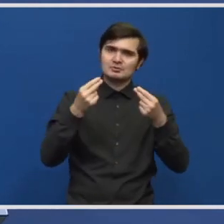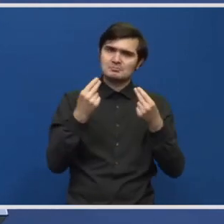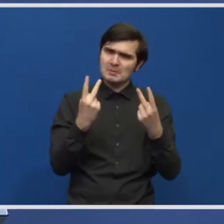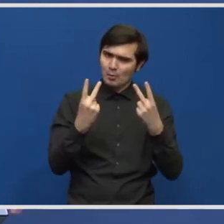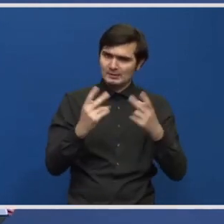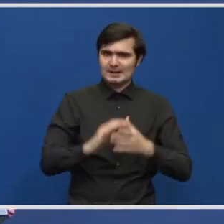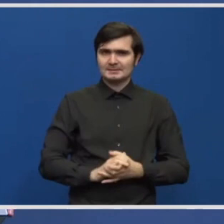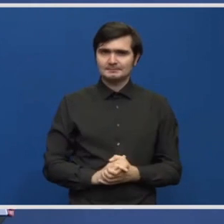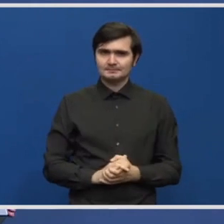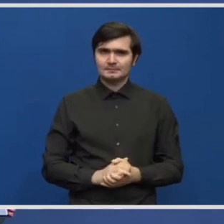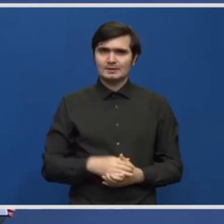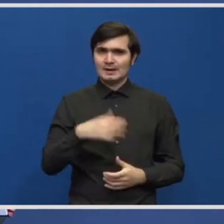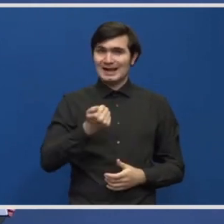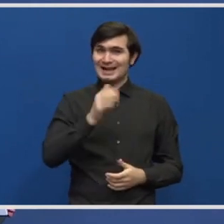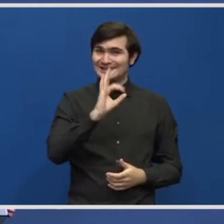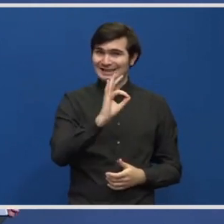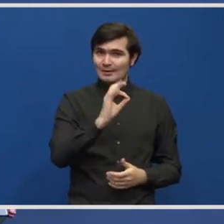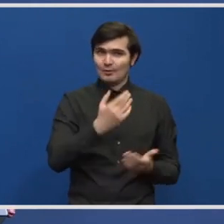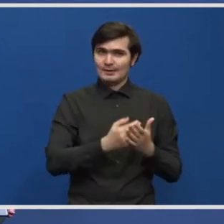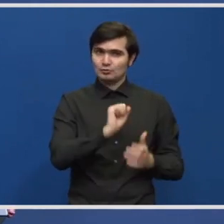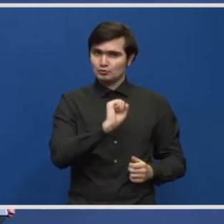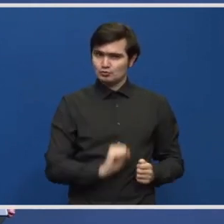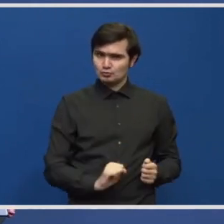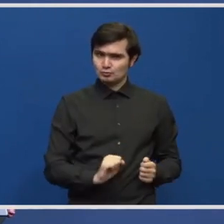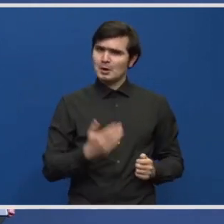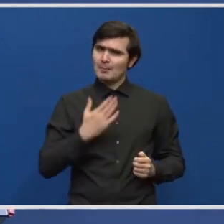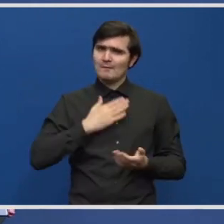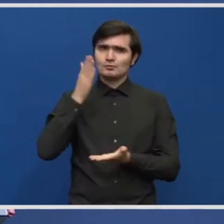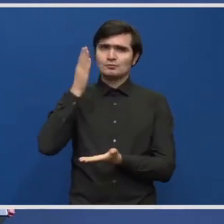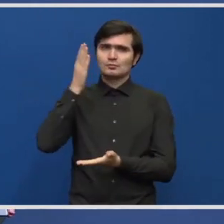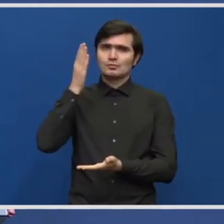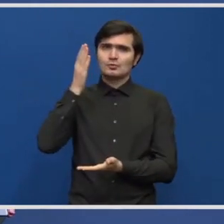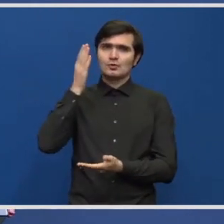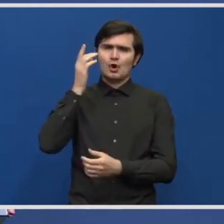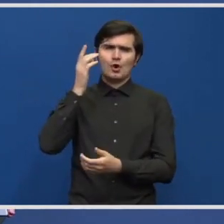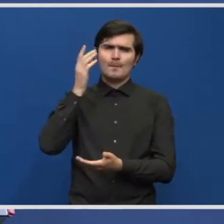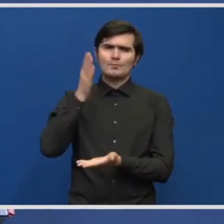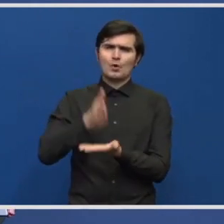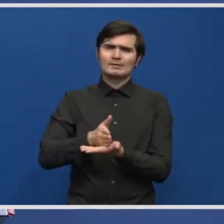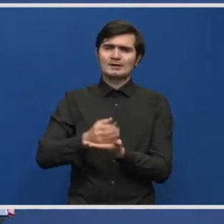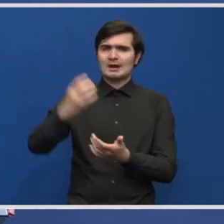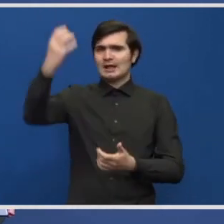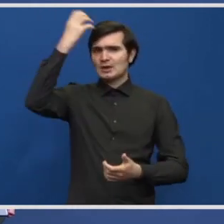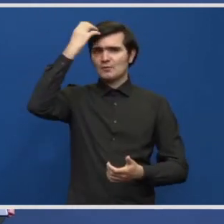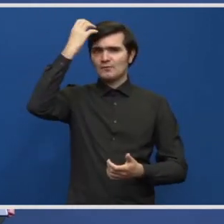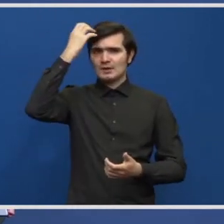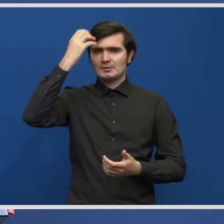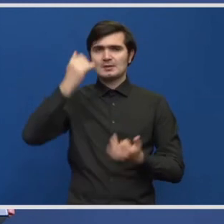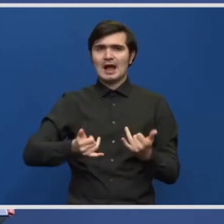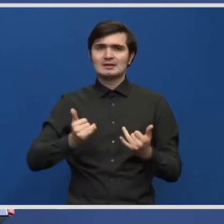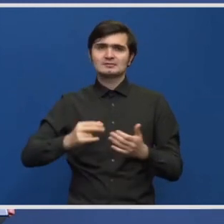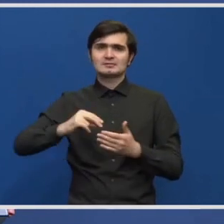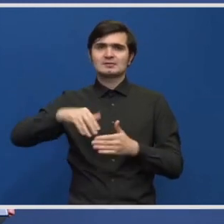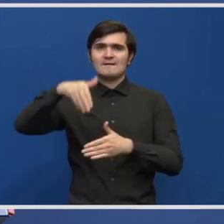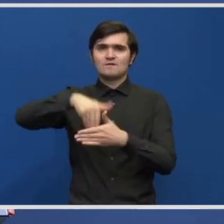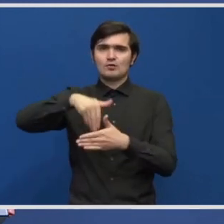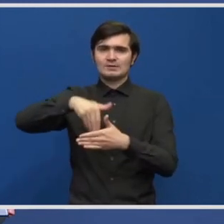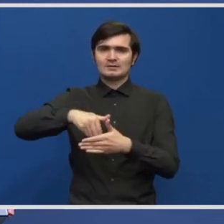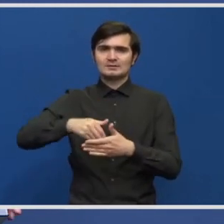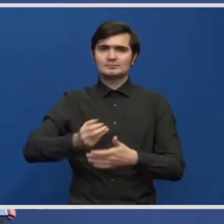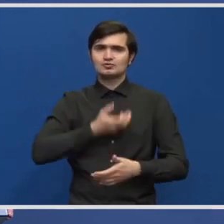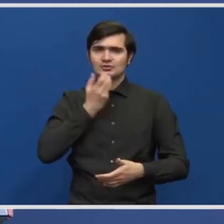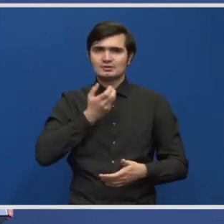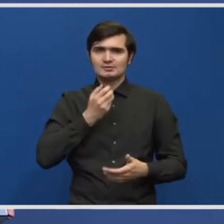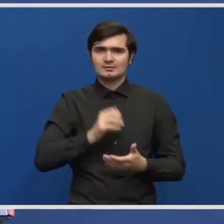voi menționa. Pe A0 Sud am avut o hotărără de guvern care a trecut în ședința de guvern. O să